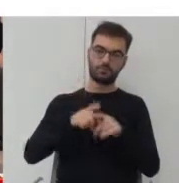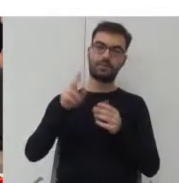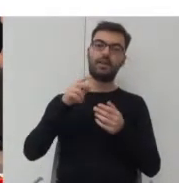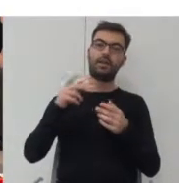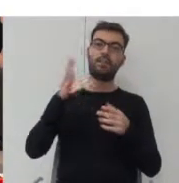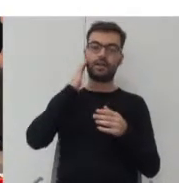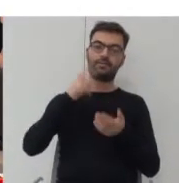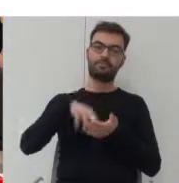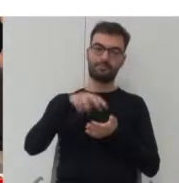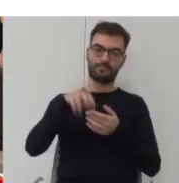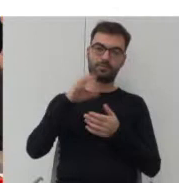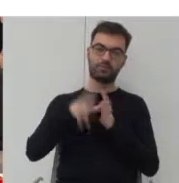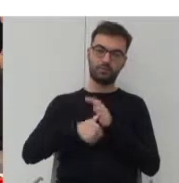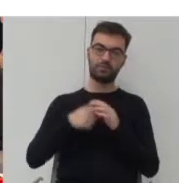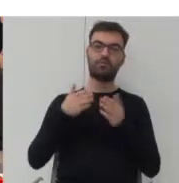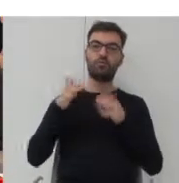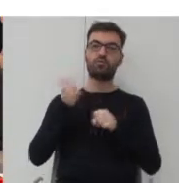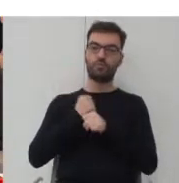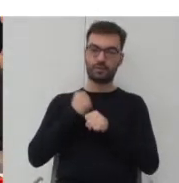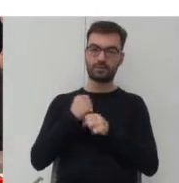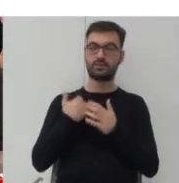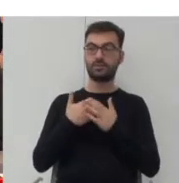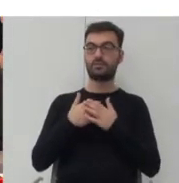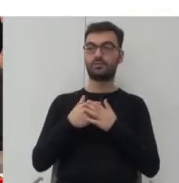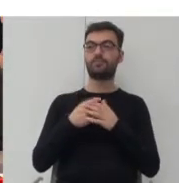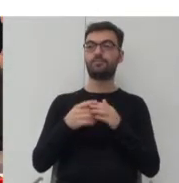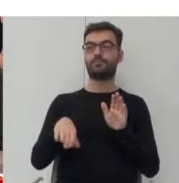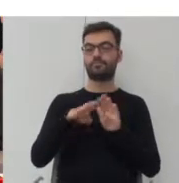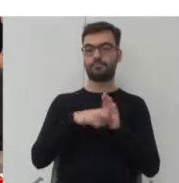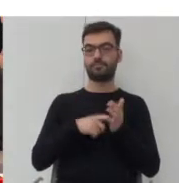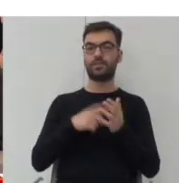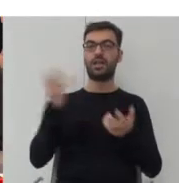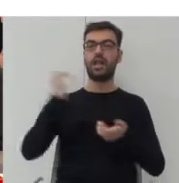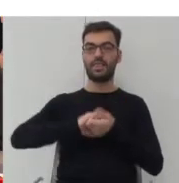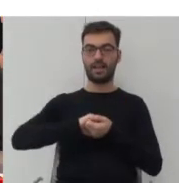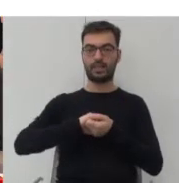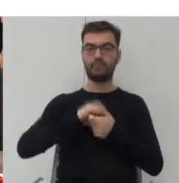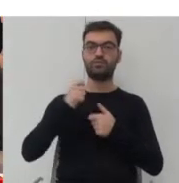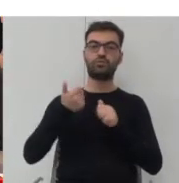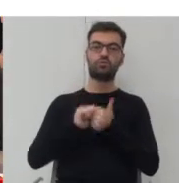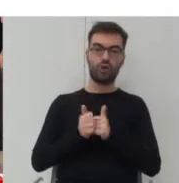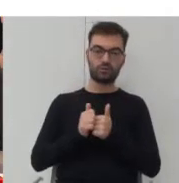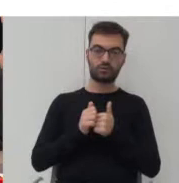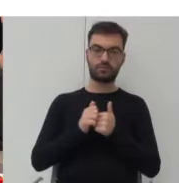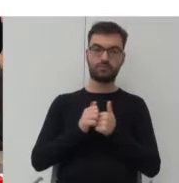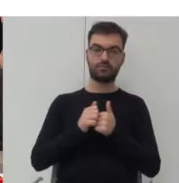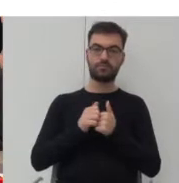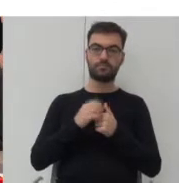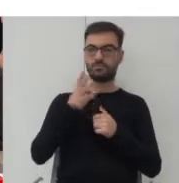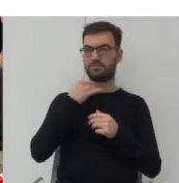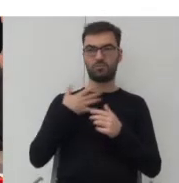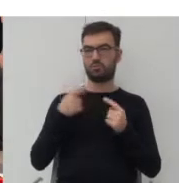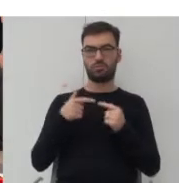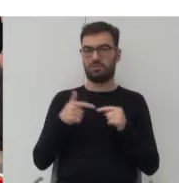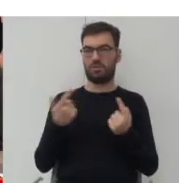mieście w drodze do pracy. Stąd postulat integracji funkcji sportowej wydawałoby się nieprzystających do tego